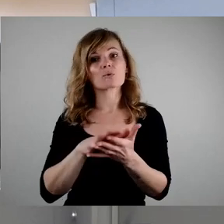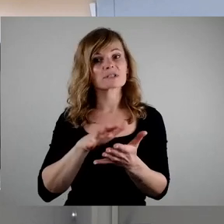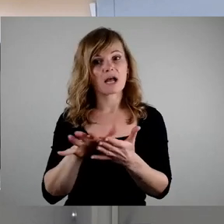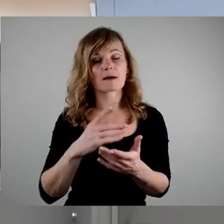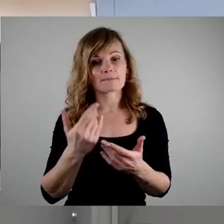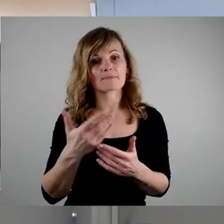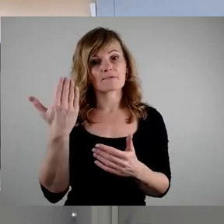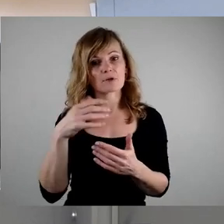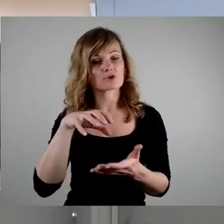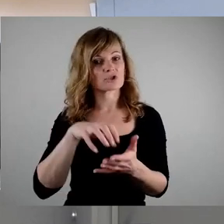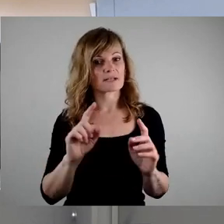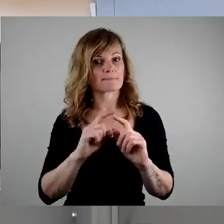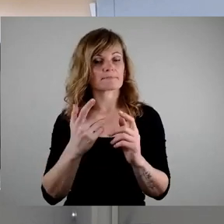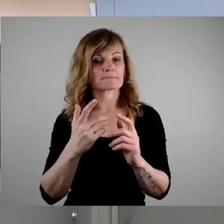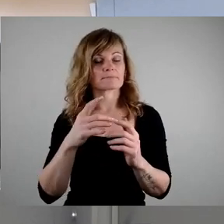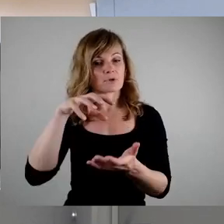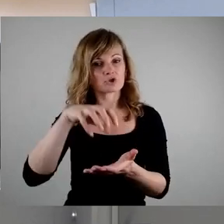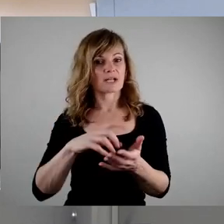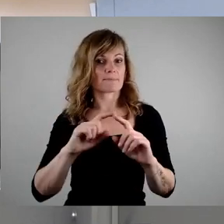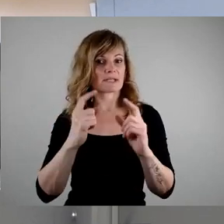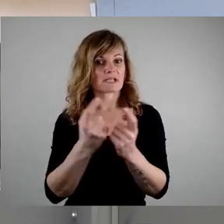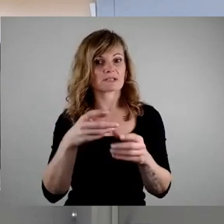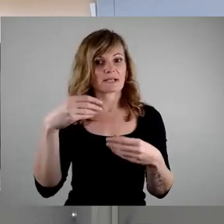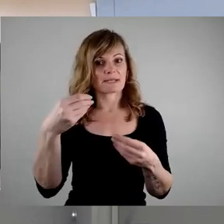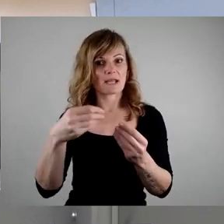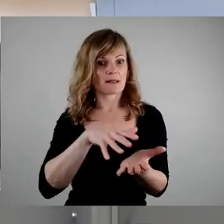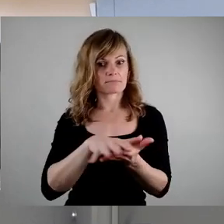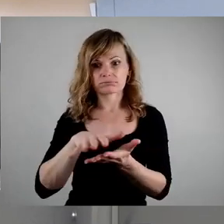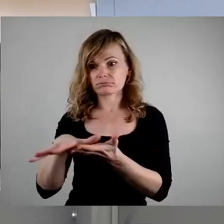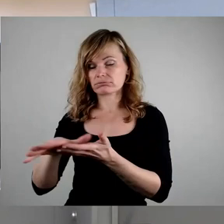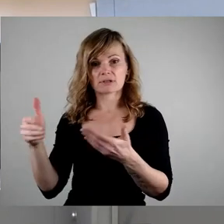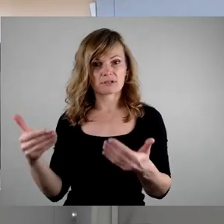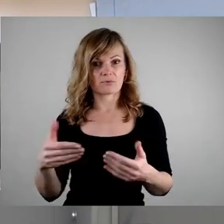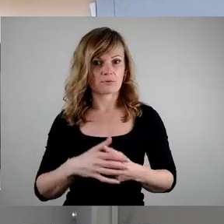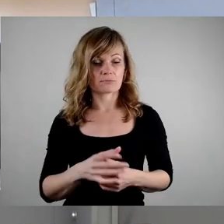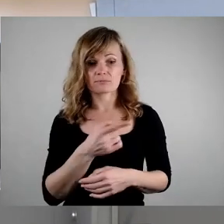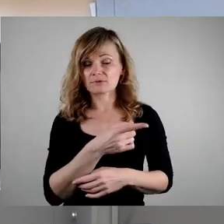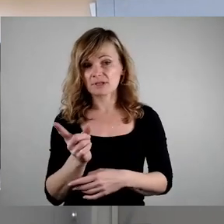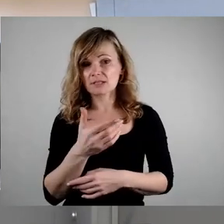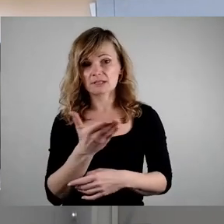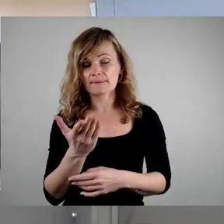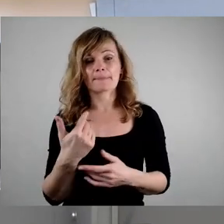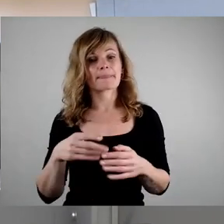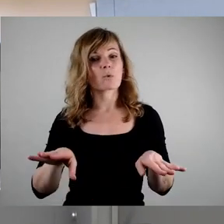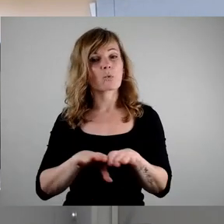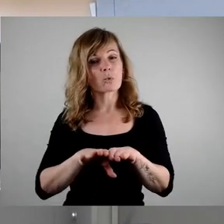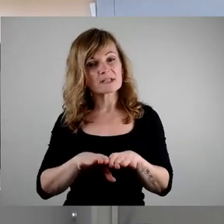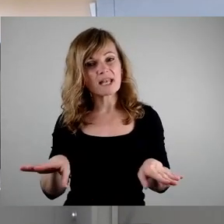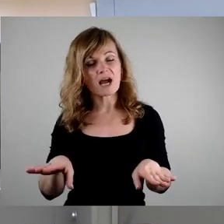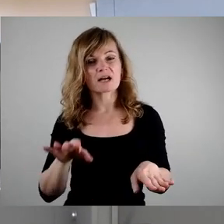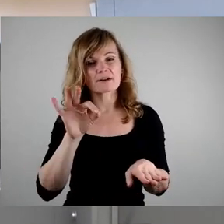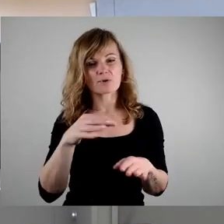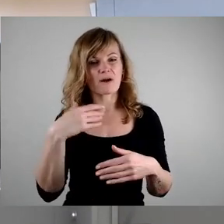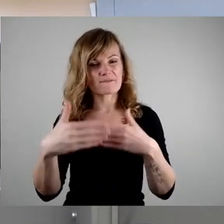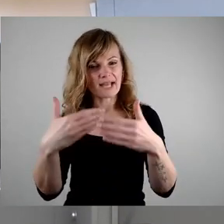Stadtbezirksmitteln. Und das kann und sollte nicht die Grundlage für die weitere